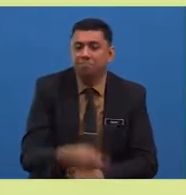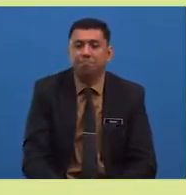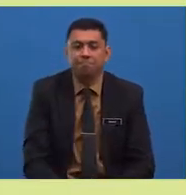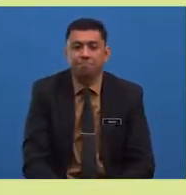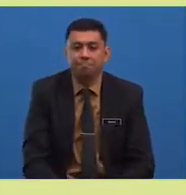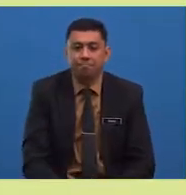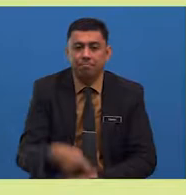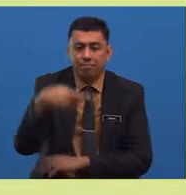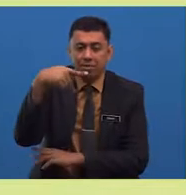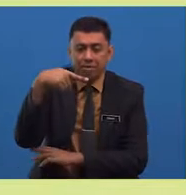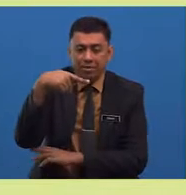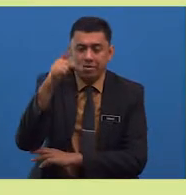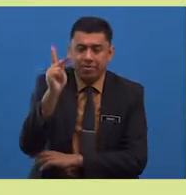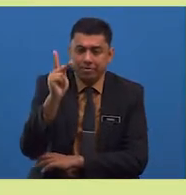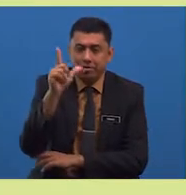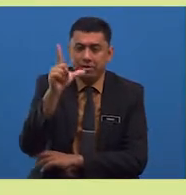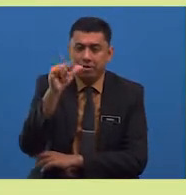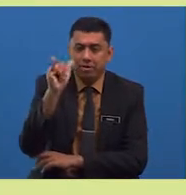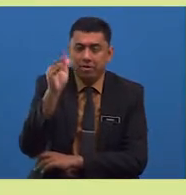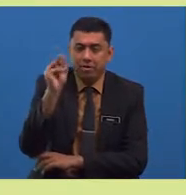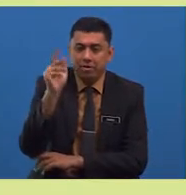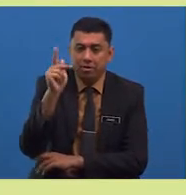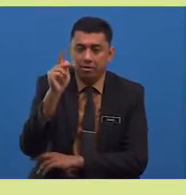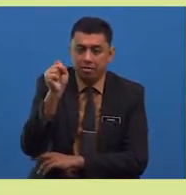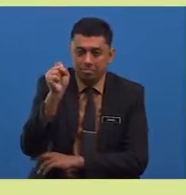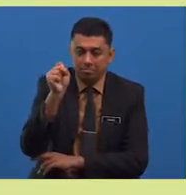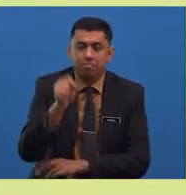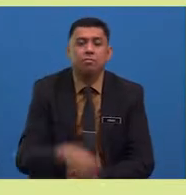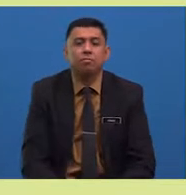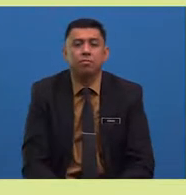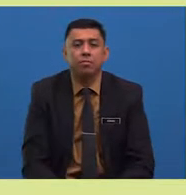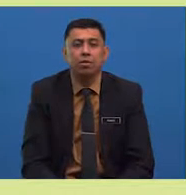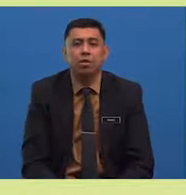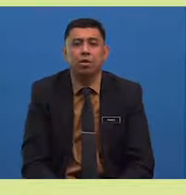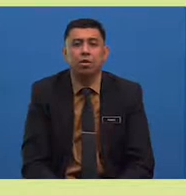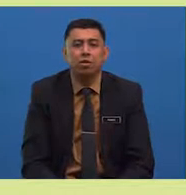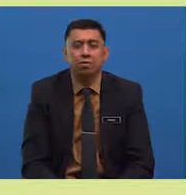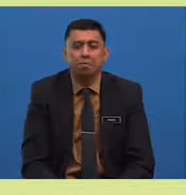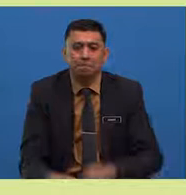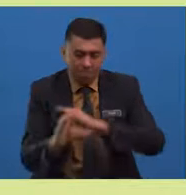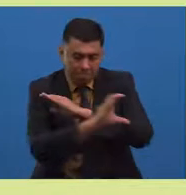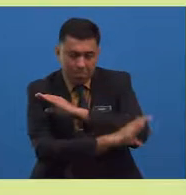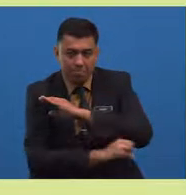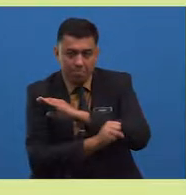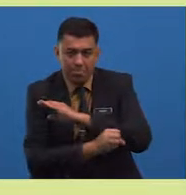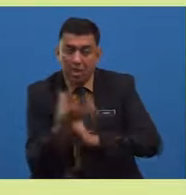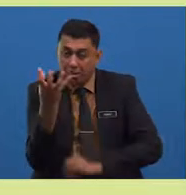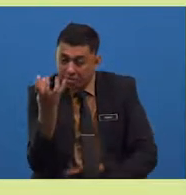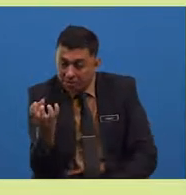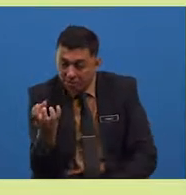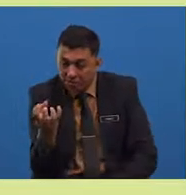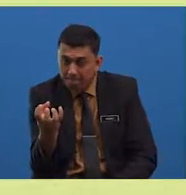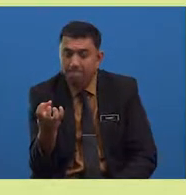Plot prosa ini diteruskan lagi dengan klimaks. Si bongsu mencuri segenggam padi